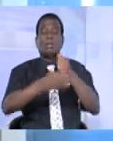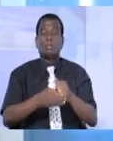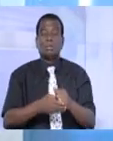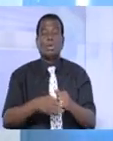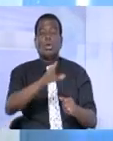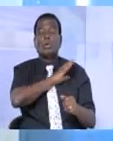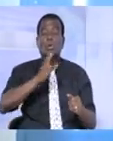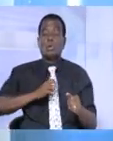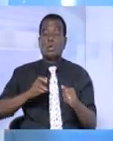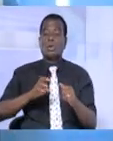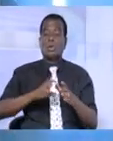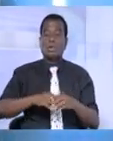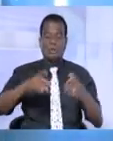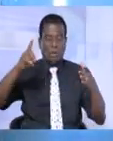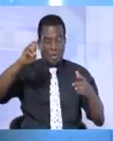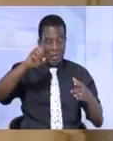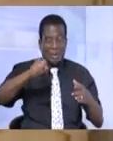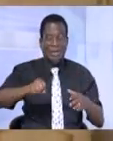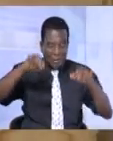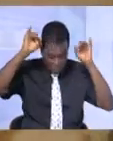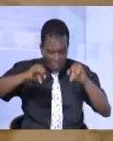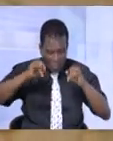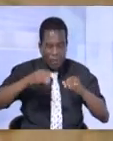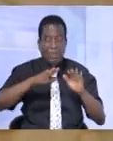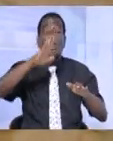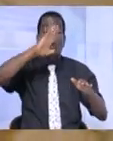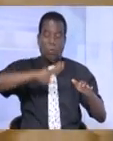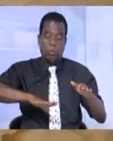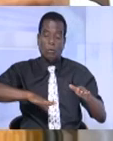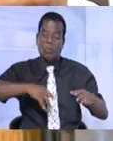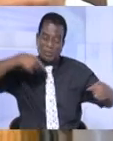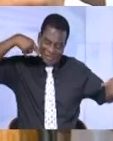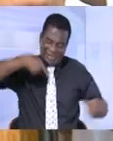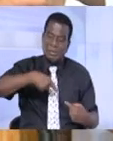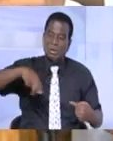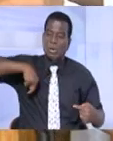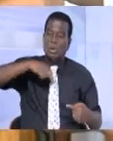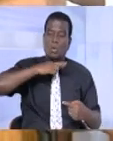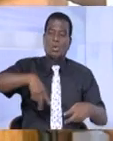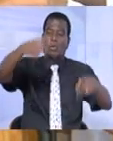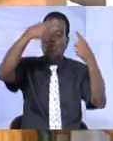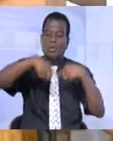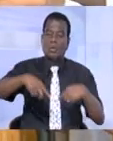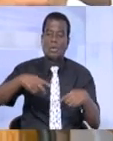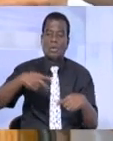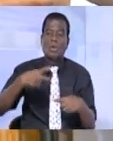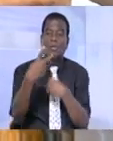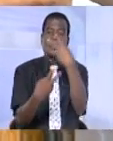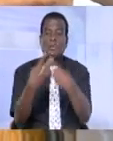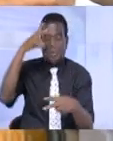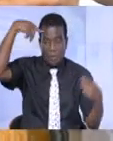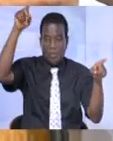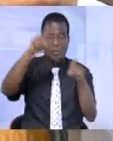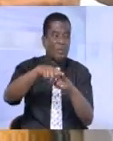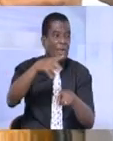Kouassi à travers cette visite au CHU de Trècheville veut apaiser cette douleur. Nous sommes donc venus voir nos frères qui ont été touchés